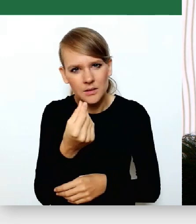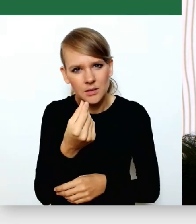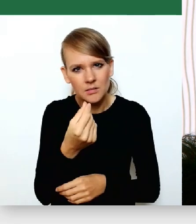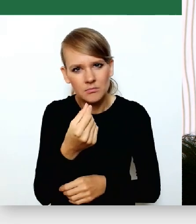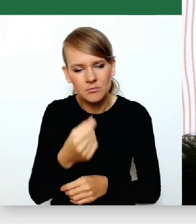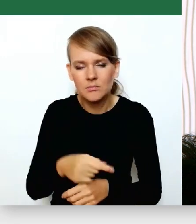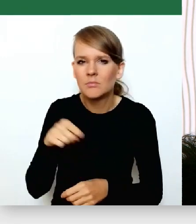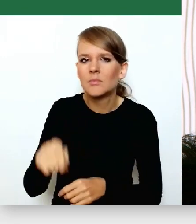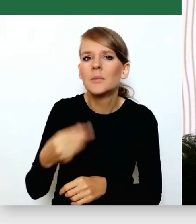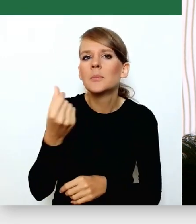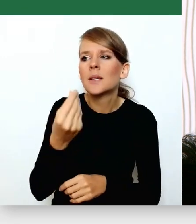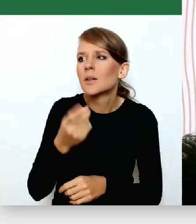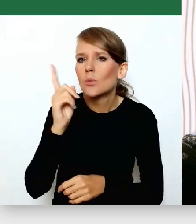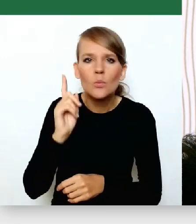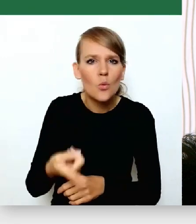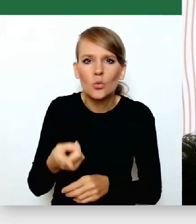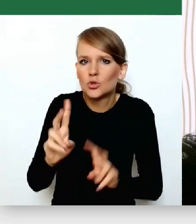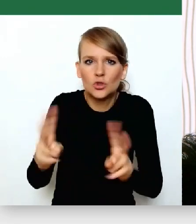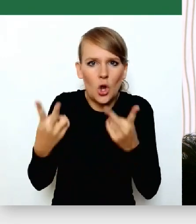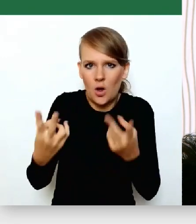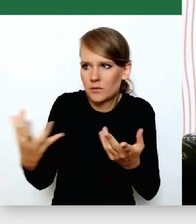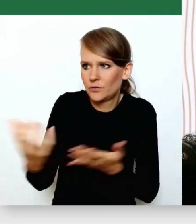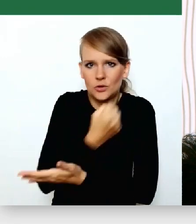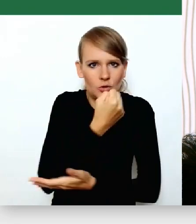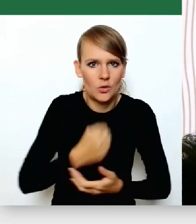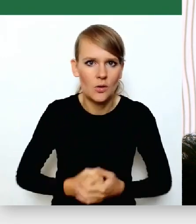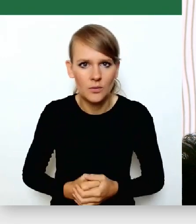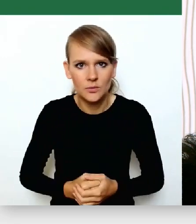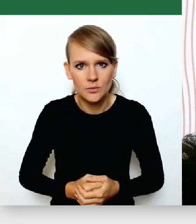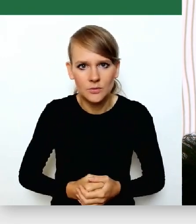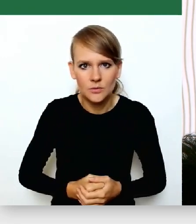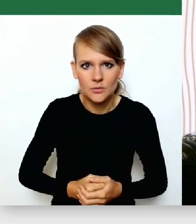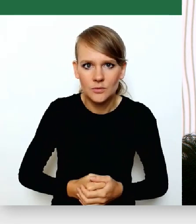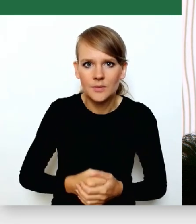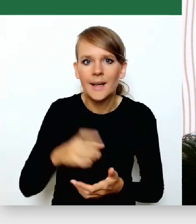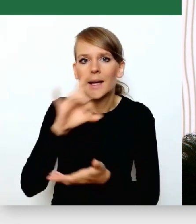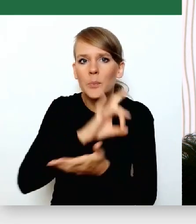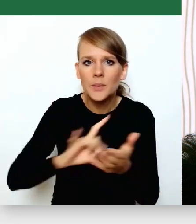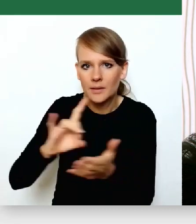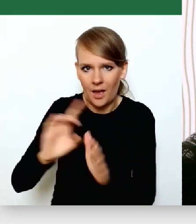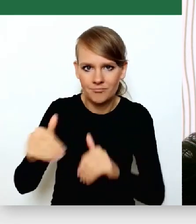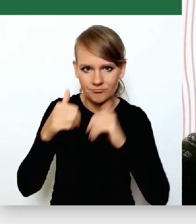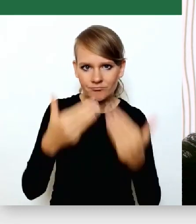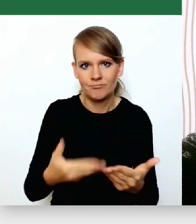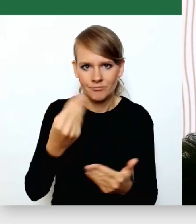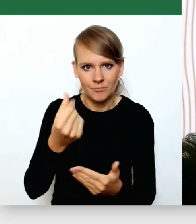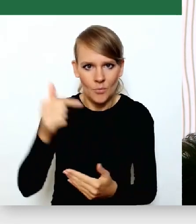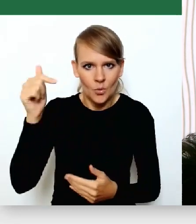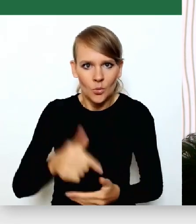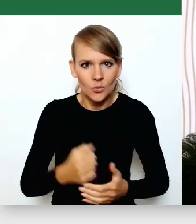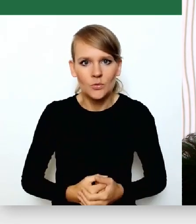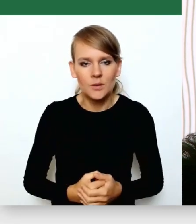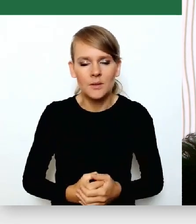skądś się muszą wziąć? Skądś muszą trafić do tej gminy? Pandemia